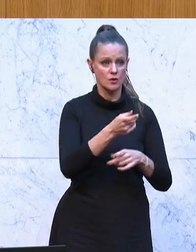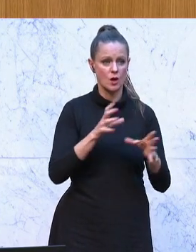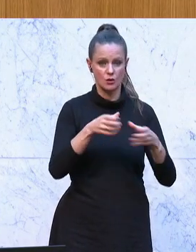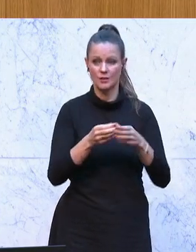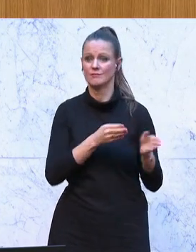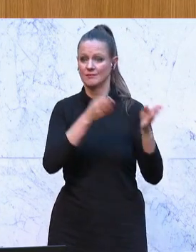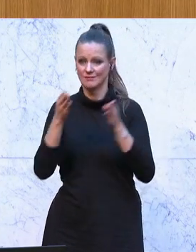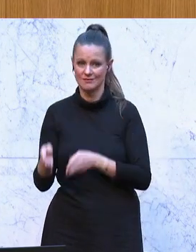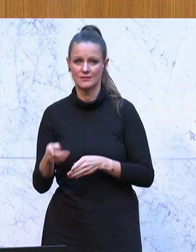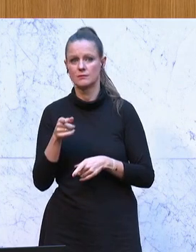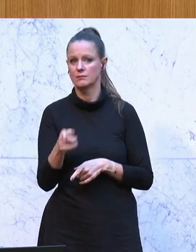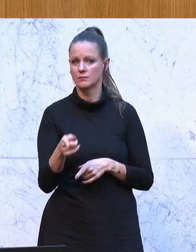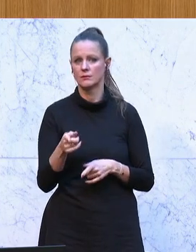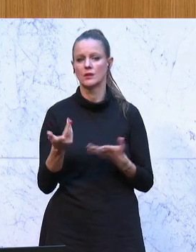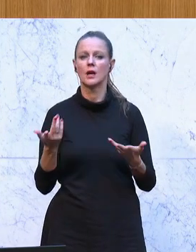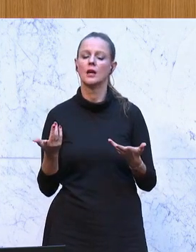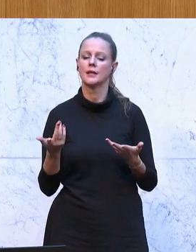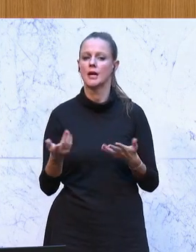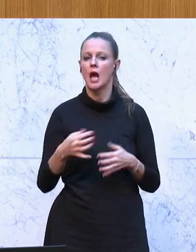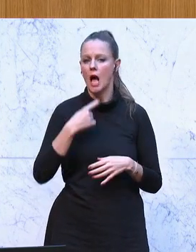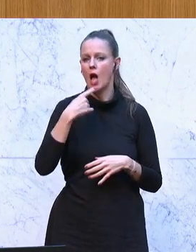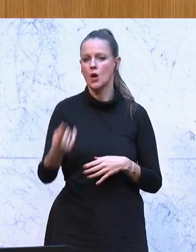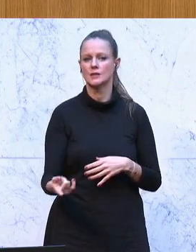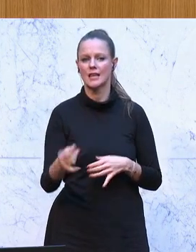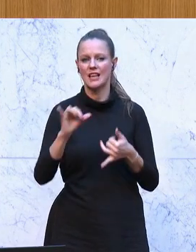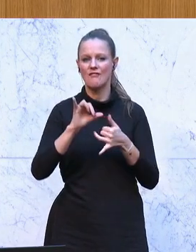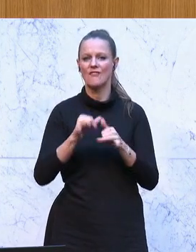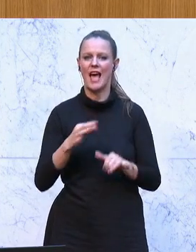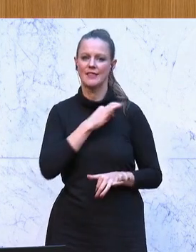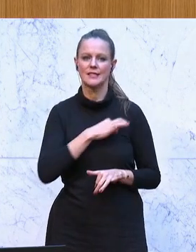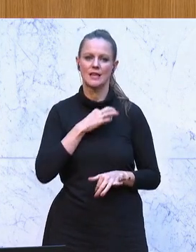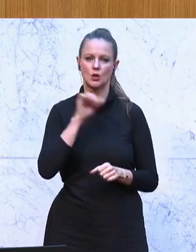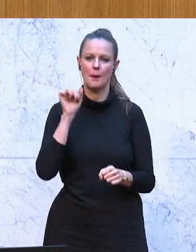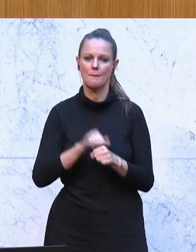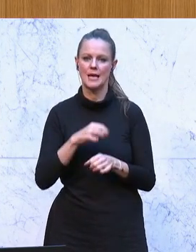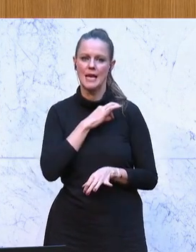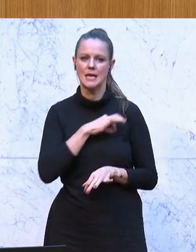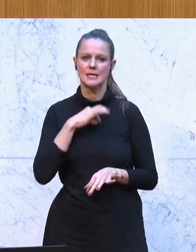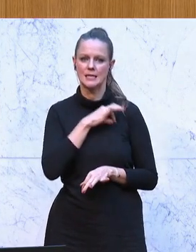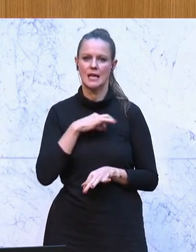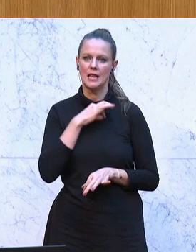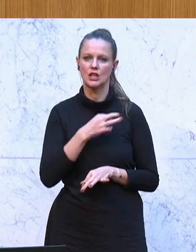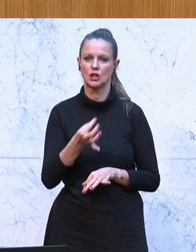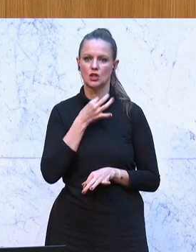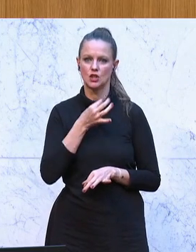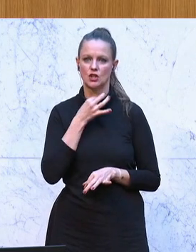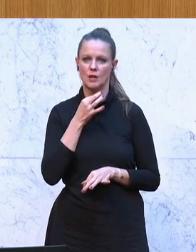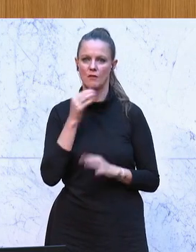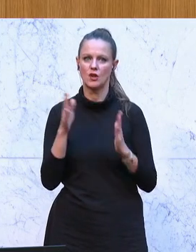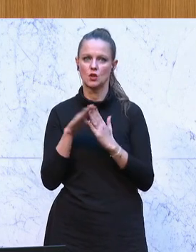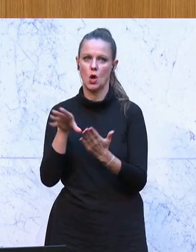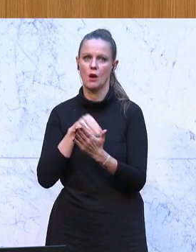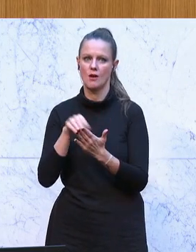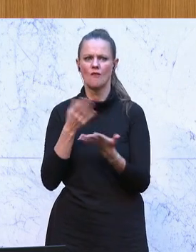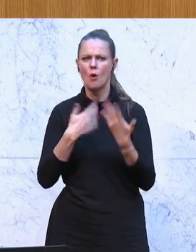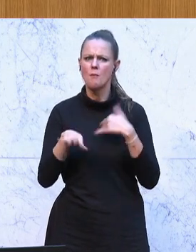Aussagen unter gewissen vielleicht weinselligen oder bierseligen Stimmung und dazu nur der Geheim aufgenommen und dann ist schon für mich die Frage, wen glaubt man